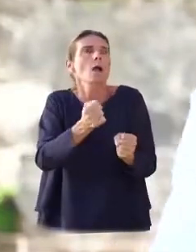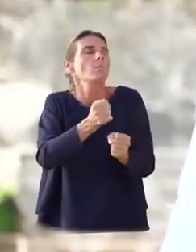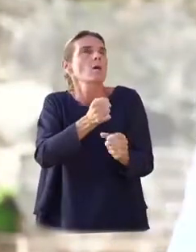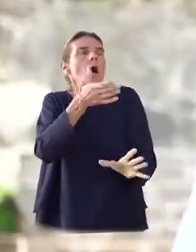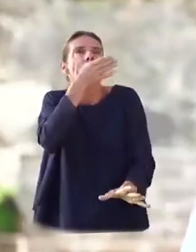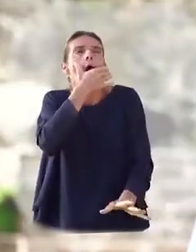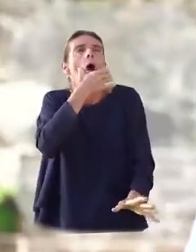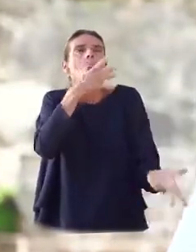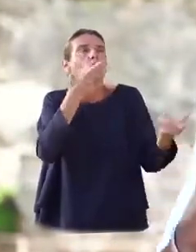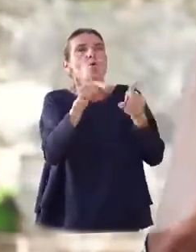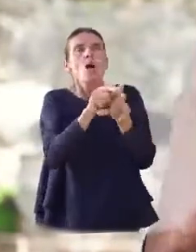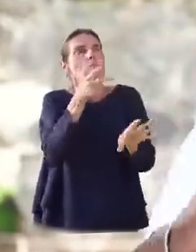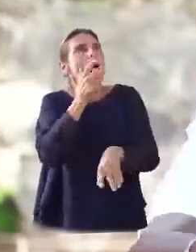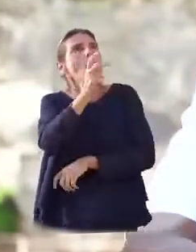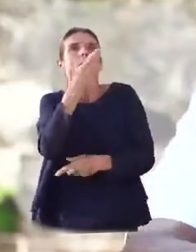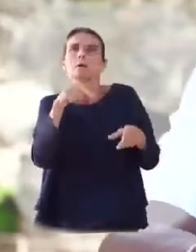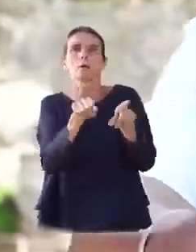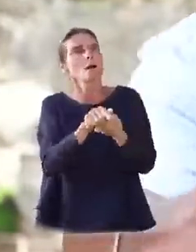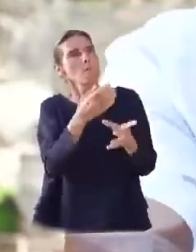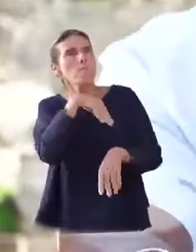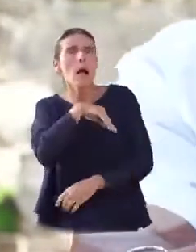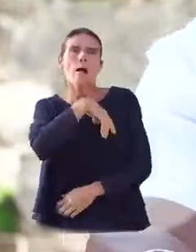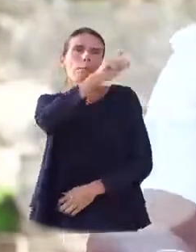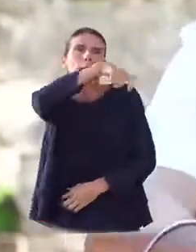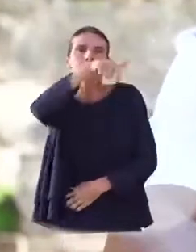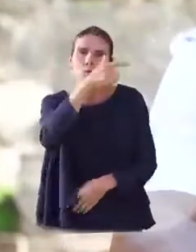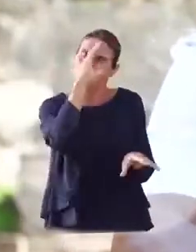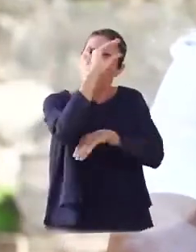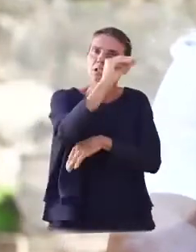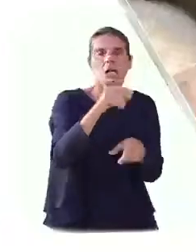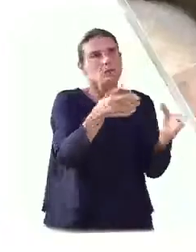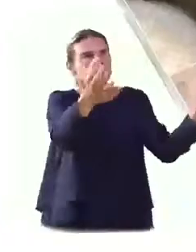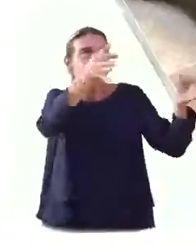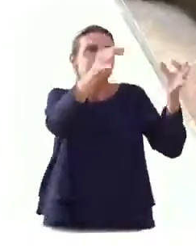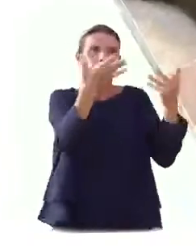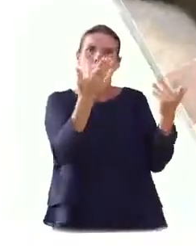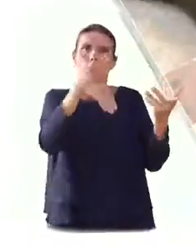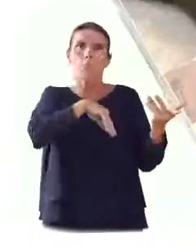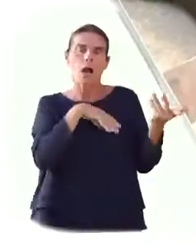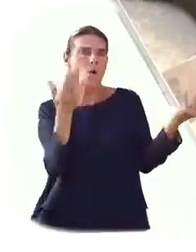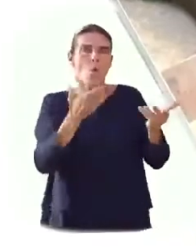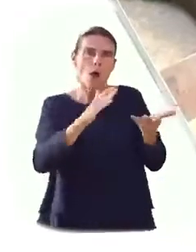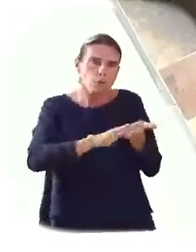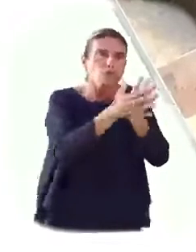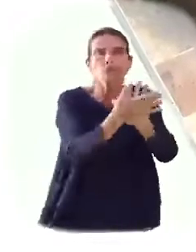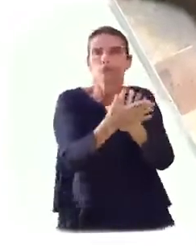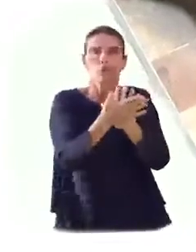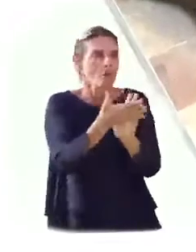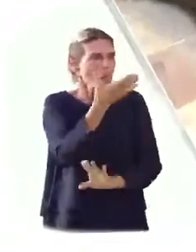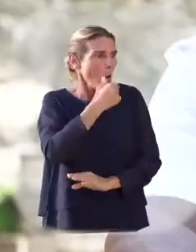'éverveiller devant l'énergie et la créativité des Guadeloupéens et les offrandes de la nature.